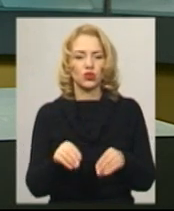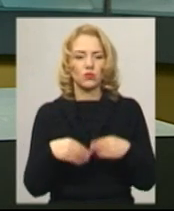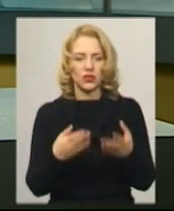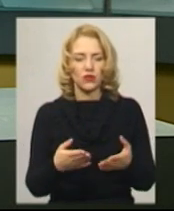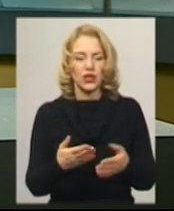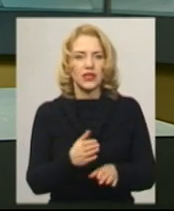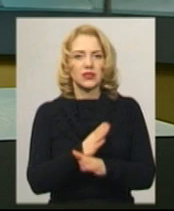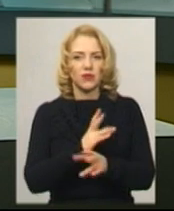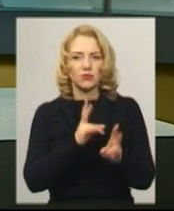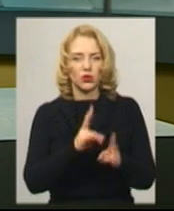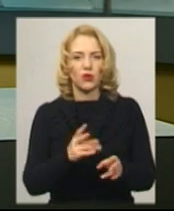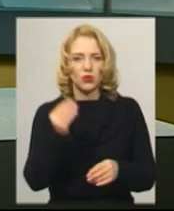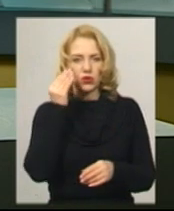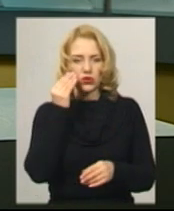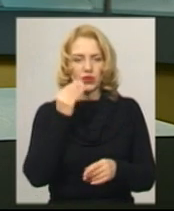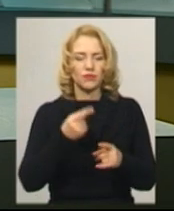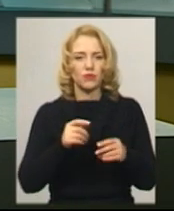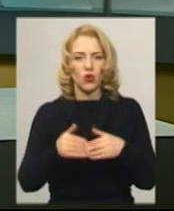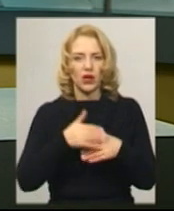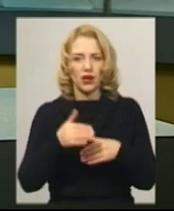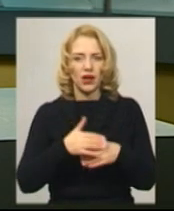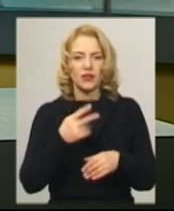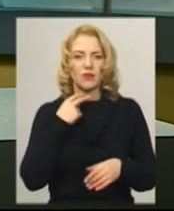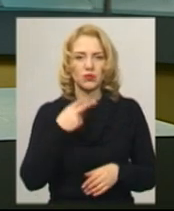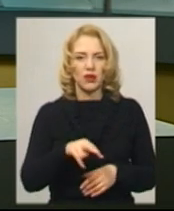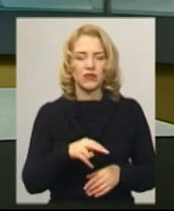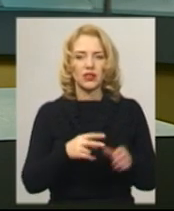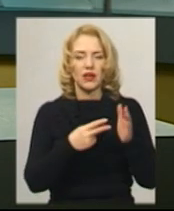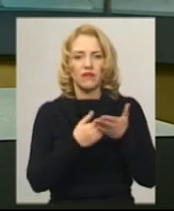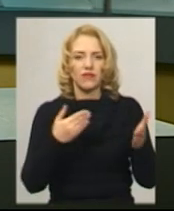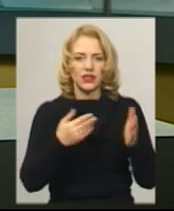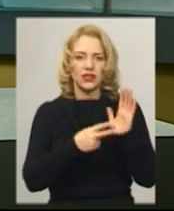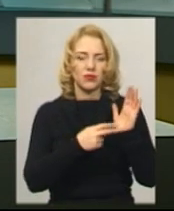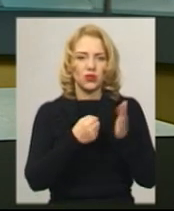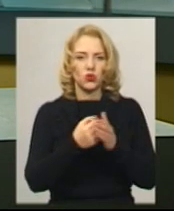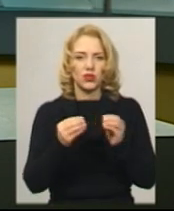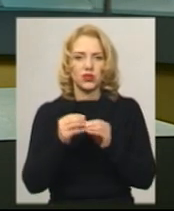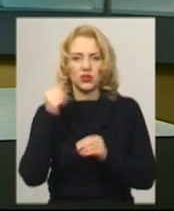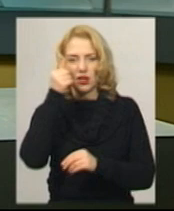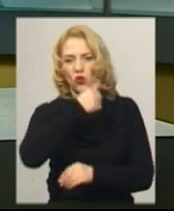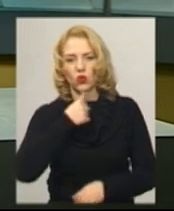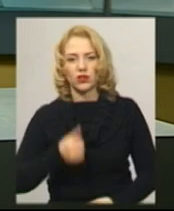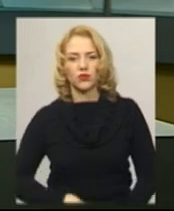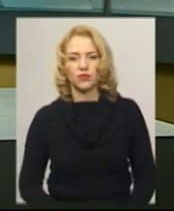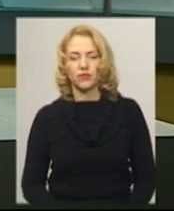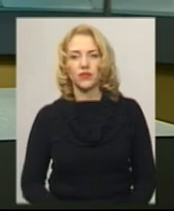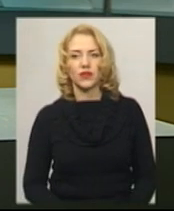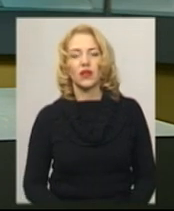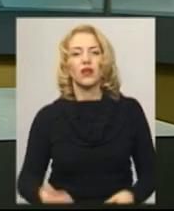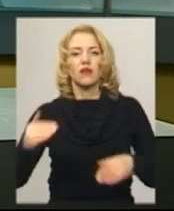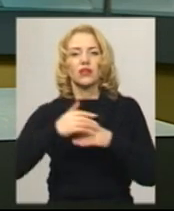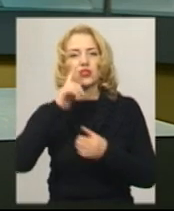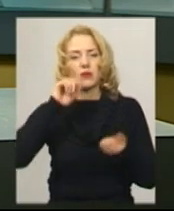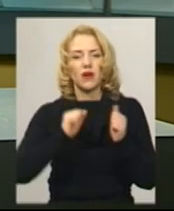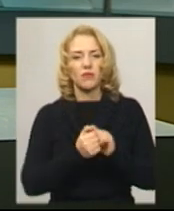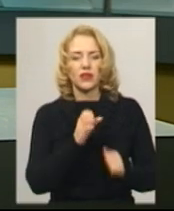підозрюваним загрожує покарання в вигляді позбавлення волі на строк від 7 до 10 років. Вечір пам